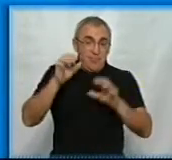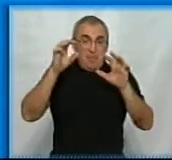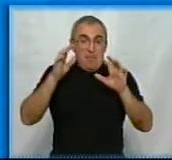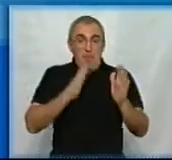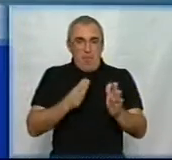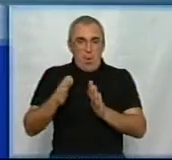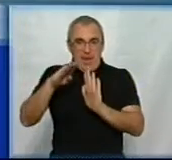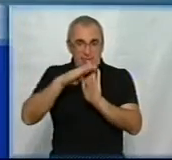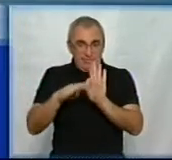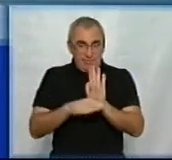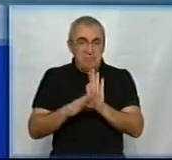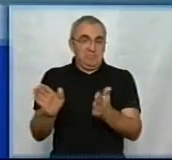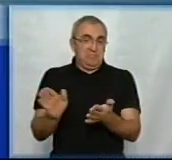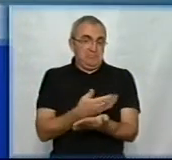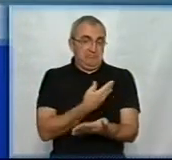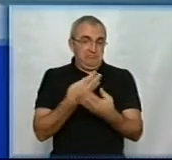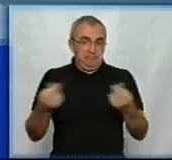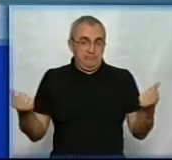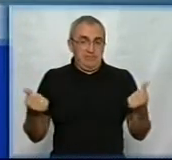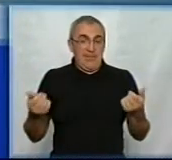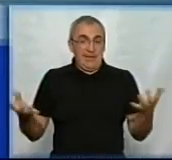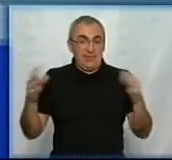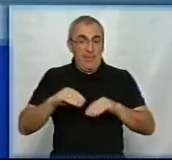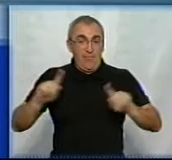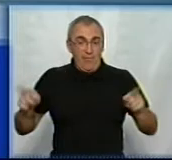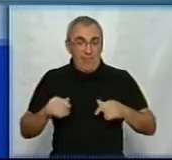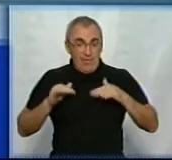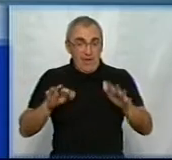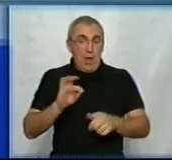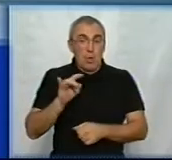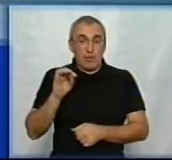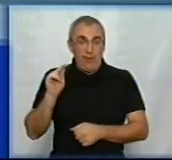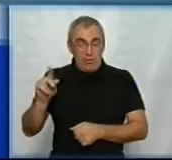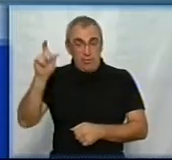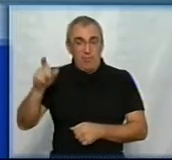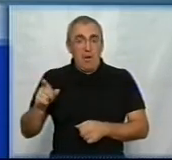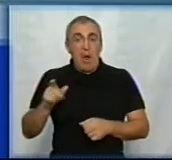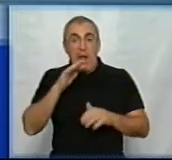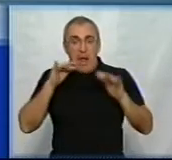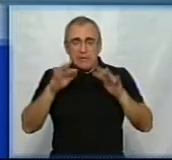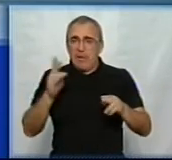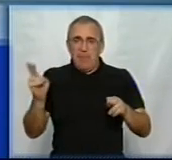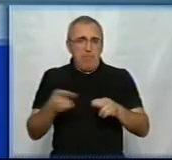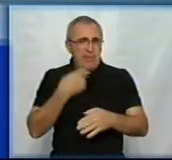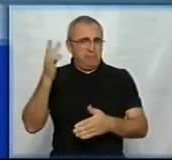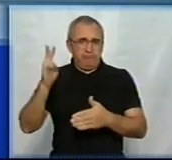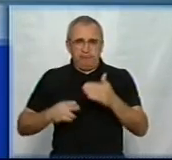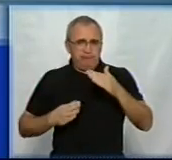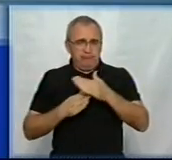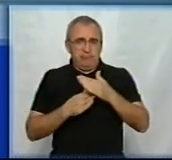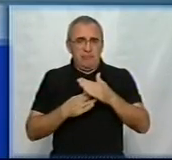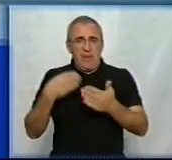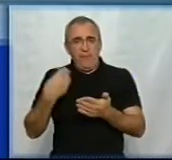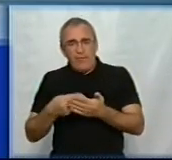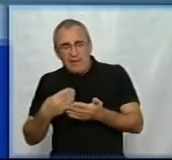зникло. За словами співорганізатора акції Олега Ярошевича, акція безстрокова. Каже, якщо Комітет Верховної Ради з питань